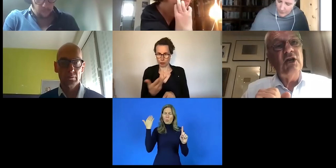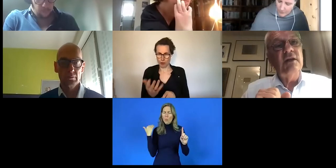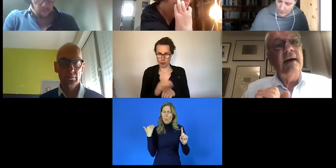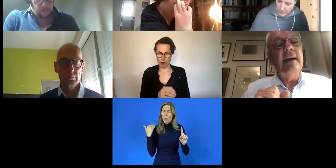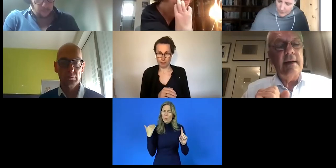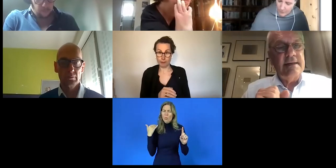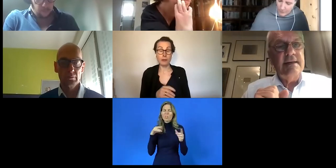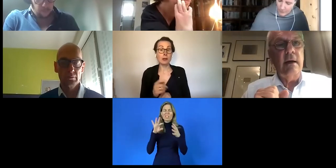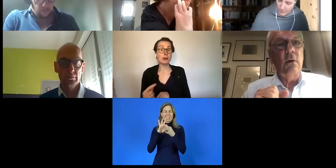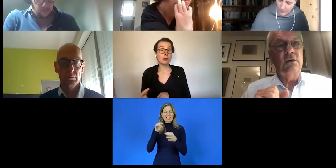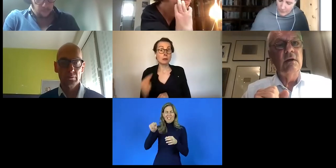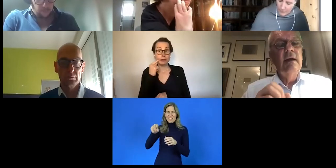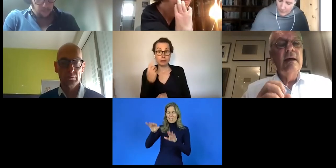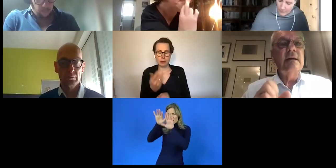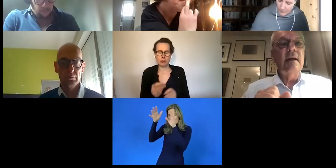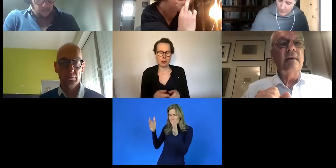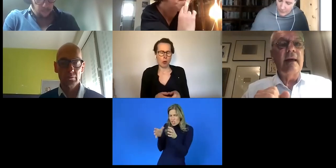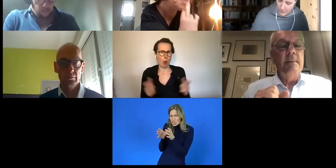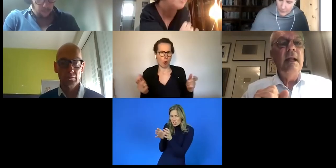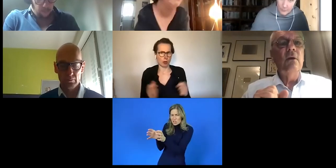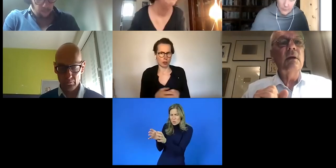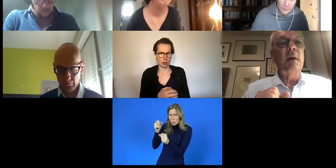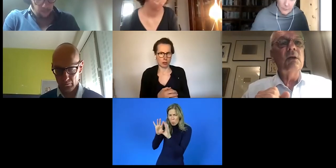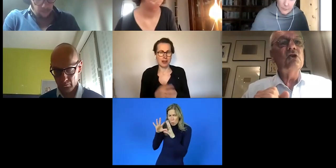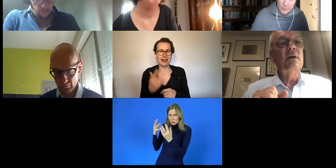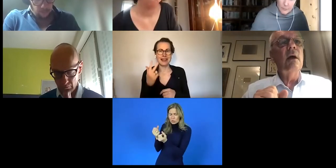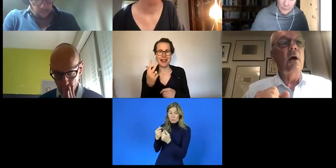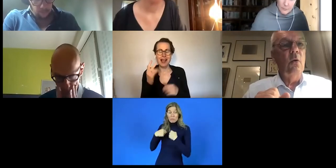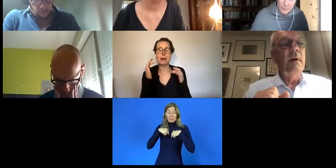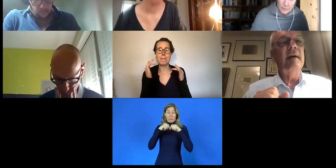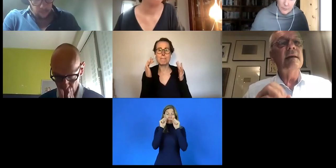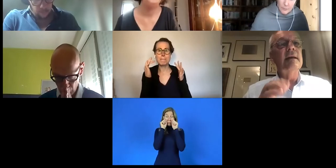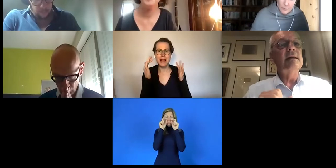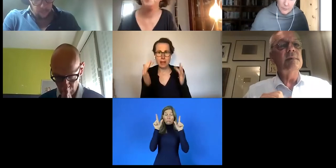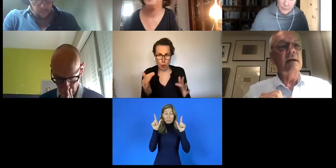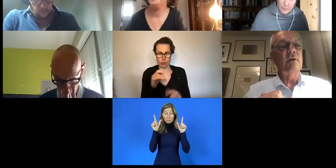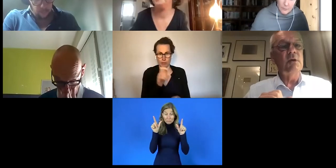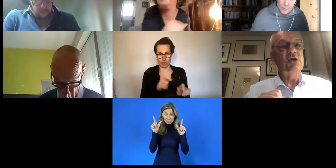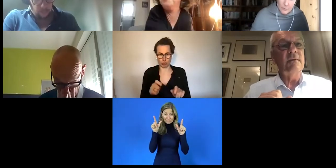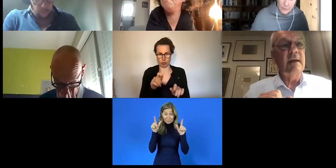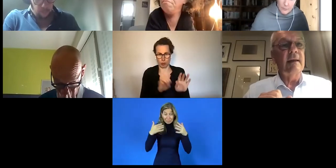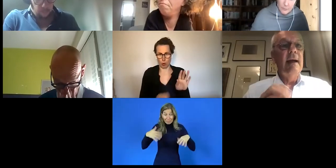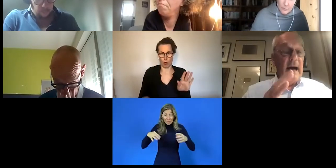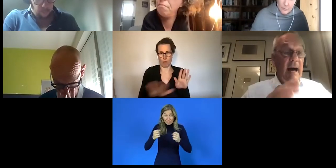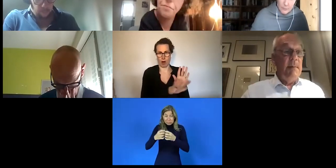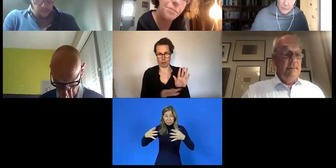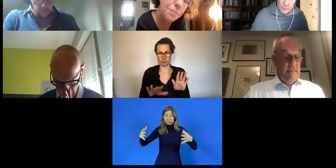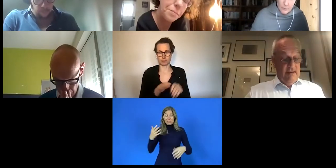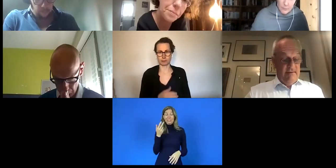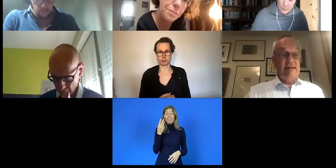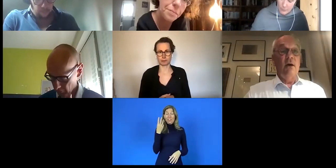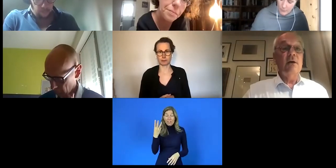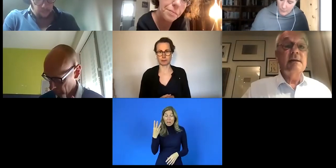überraschend war, er ist sehr groß. Es sind etwa drei Millionen Menschen europaweit in diesem Sektor beschäftigt. Aber,